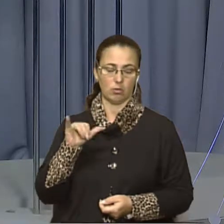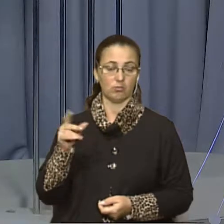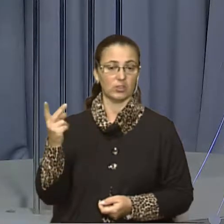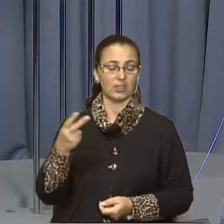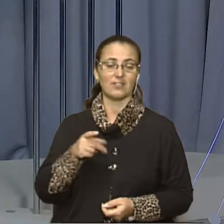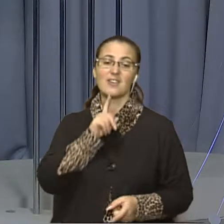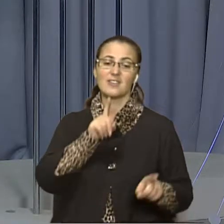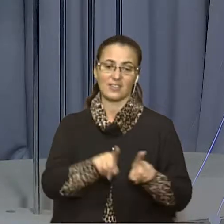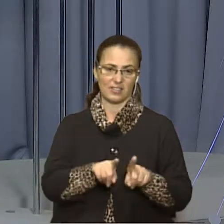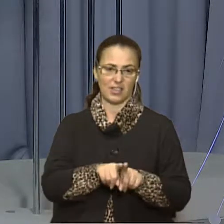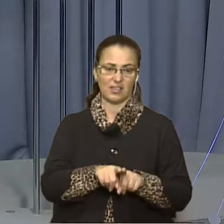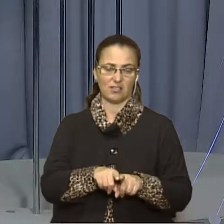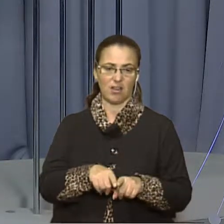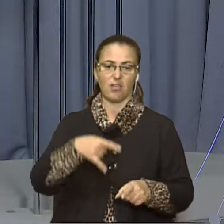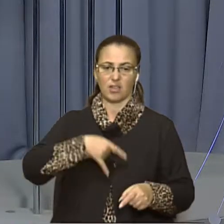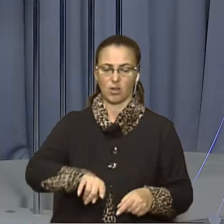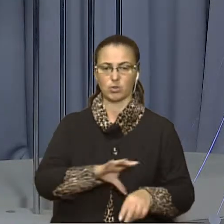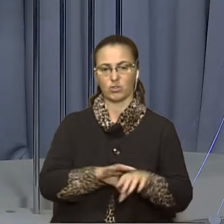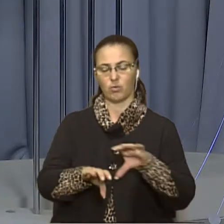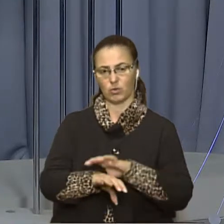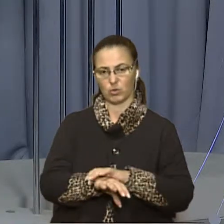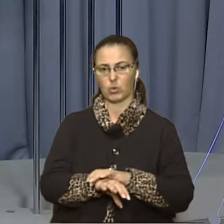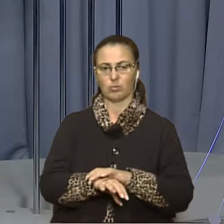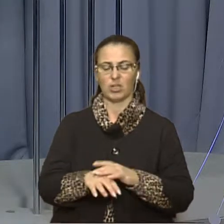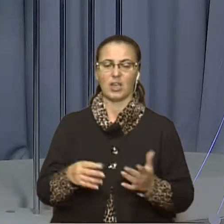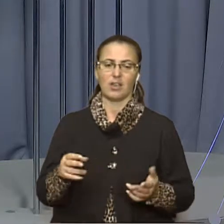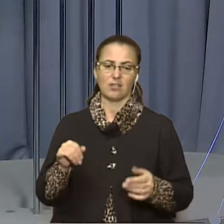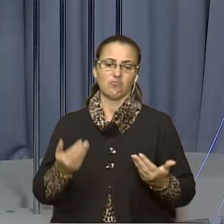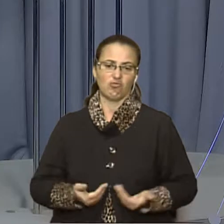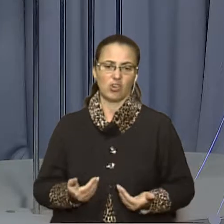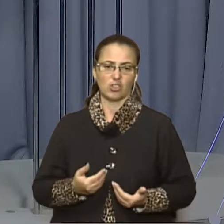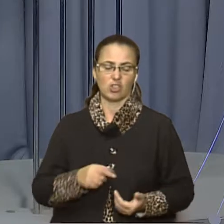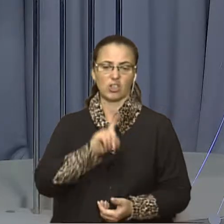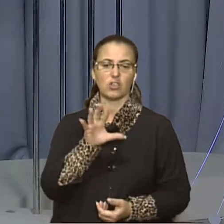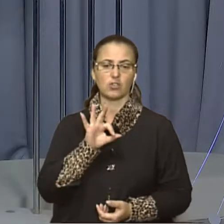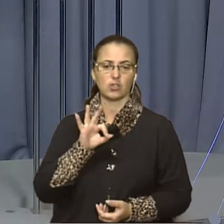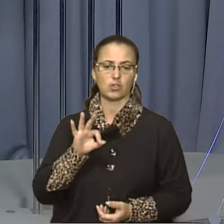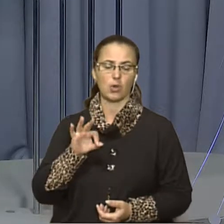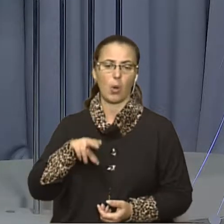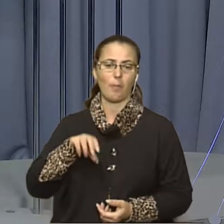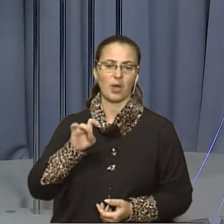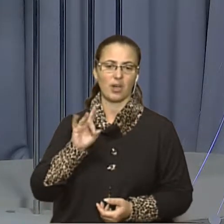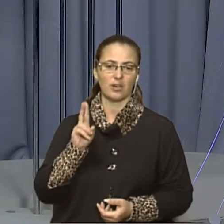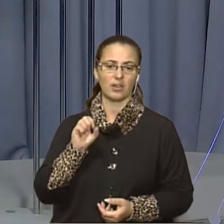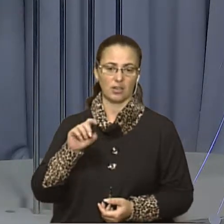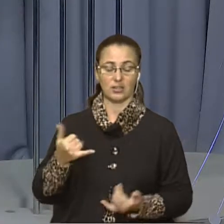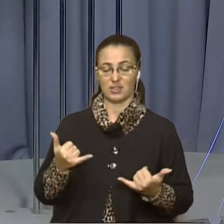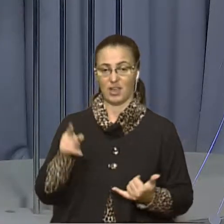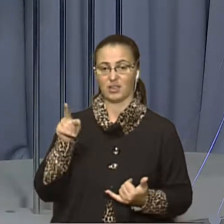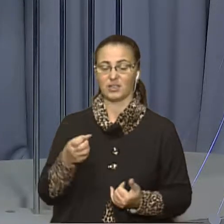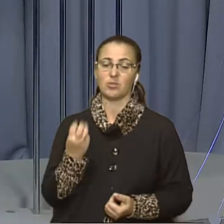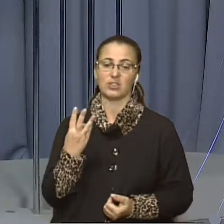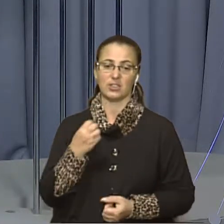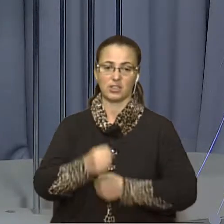неволі і весь час жили у приватних зоопарках. Разом із Лелею і Дашою у притулку тепер живе 14 ведмедів. Про нових мешканців